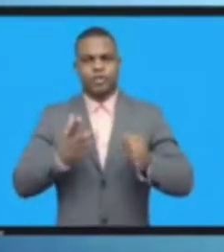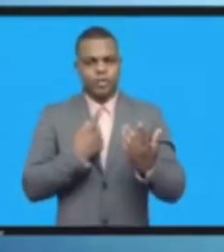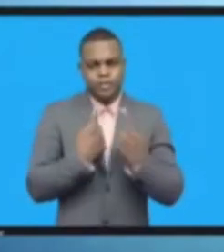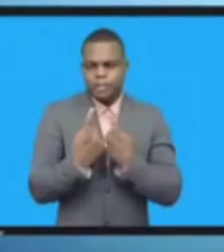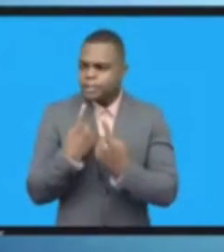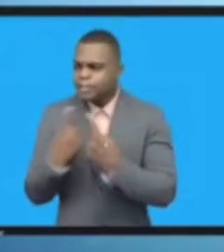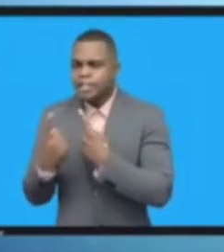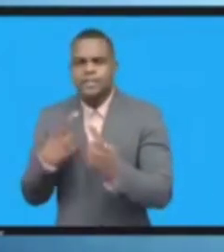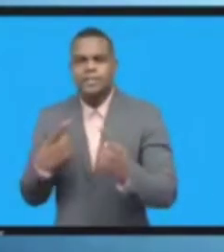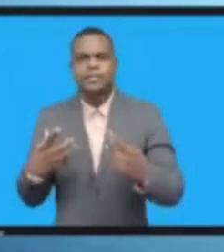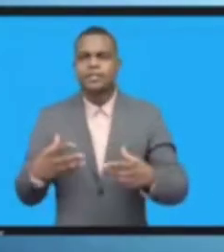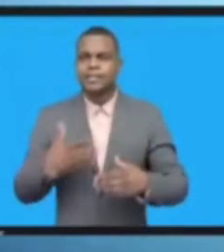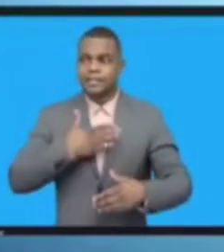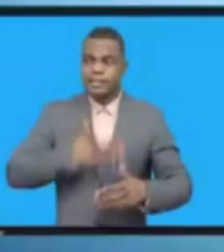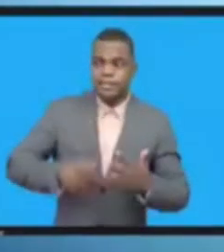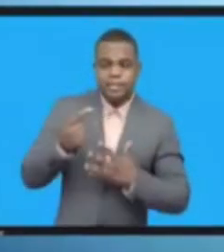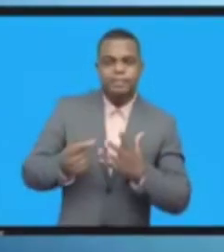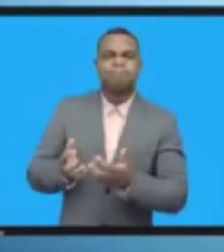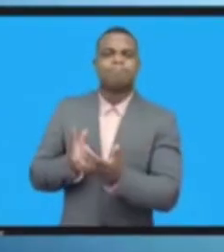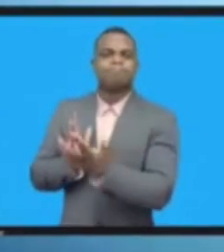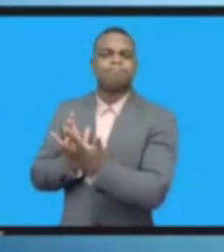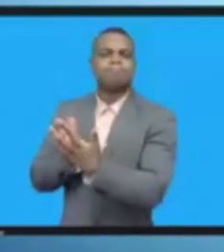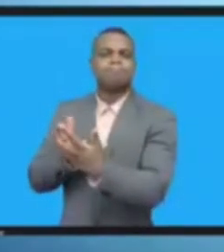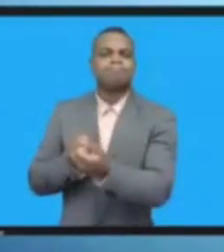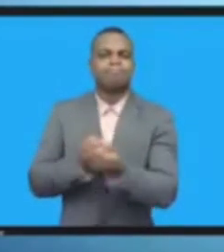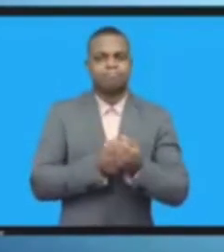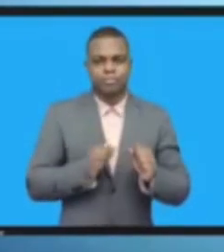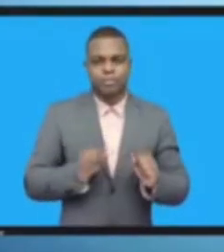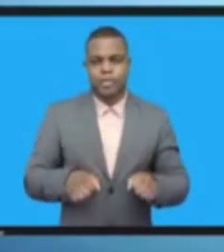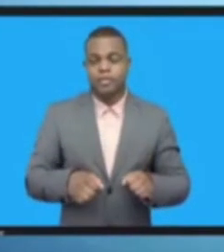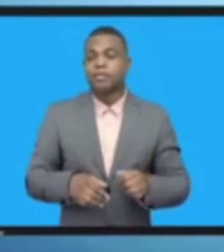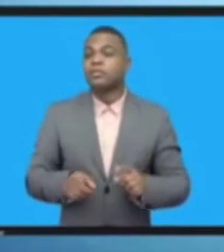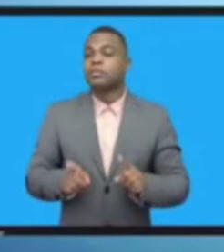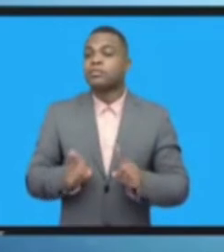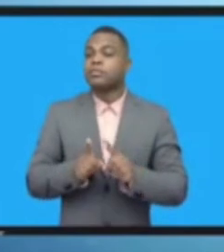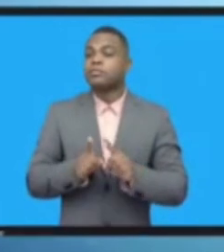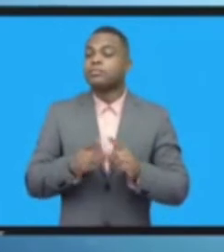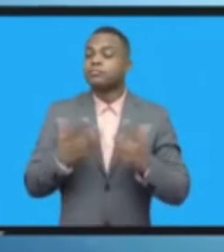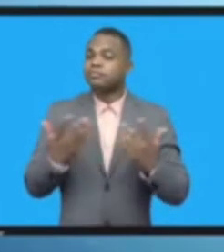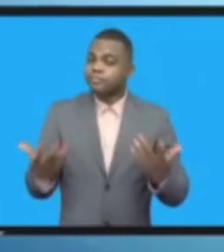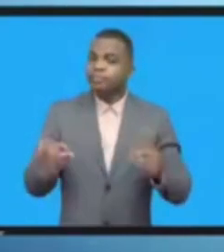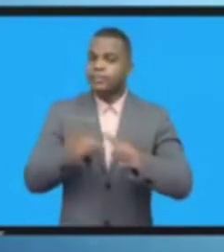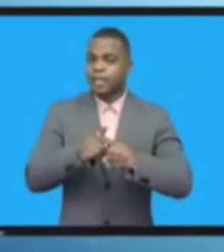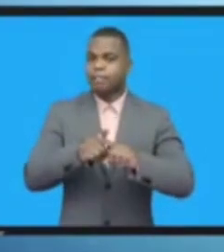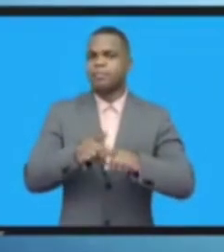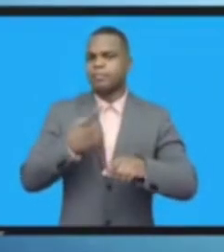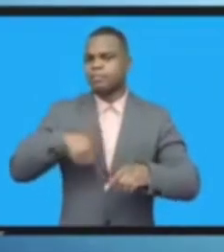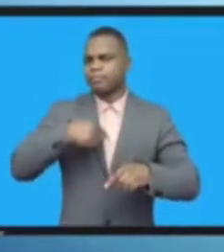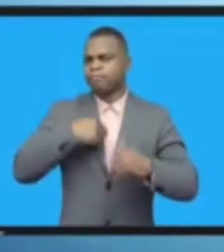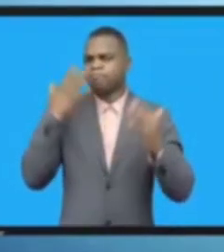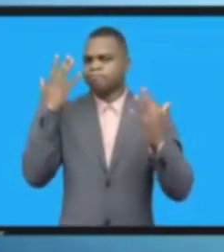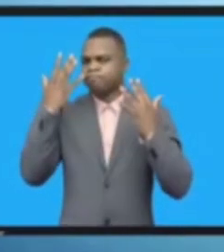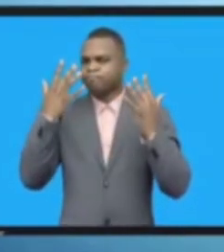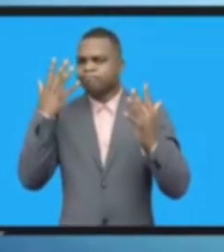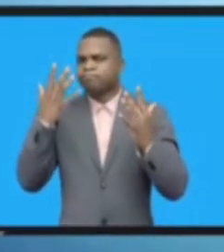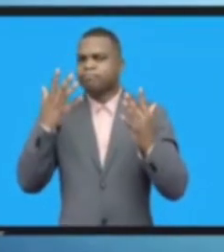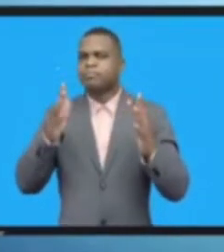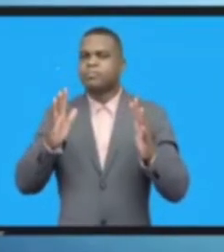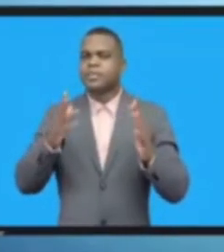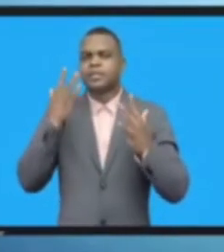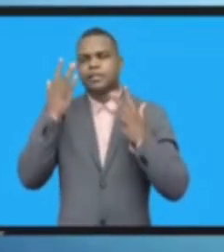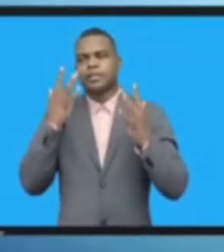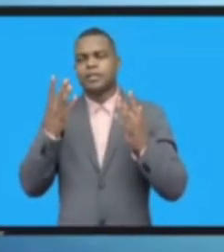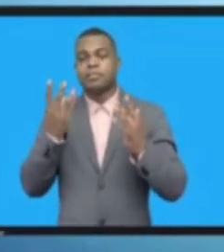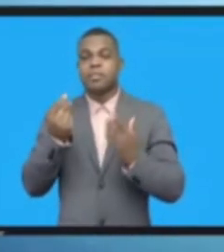أما التمويل ودعم غير المركزي من القطاع الخاص ومن